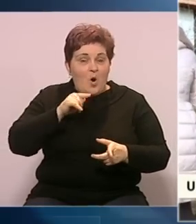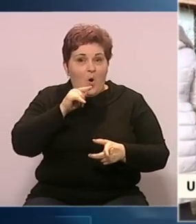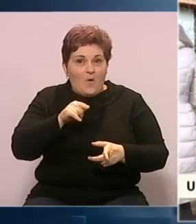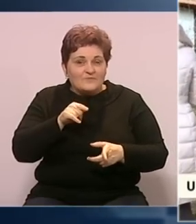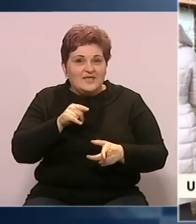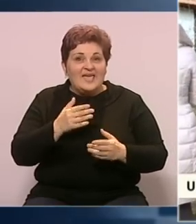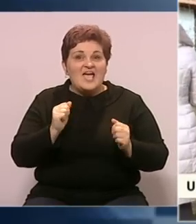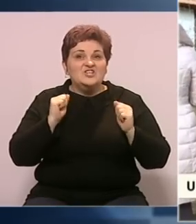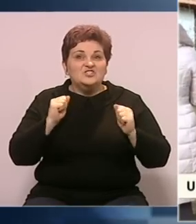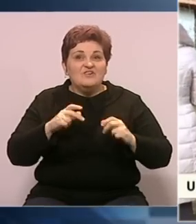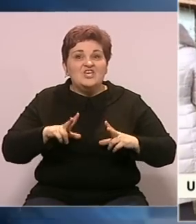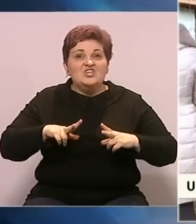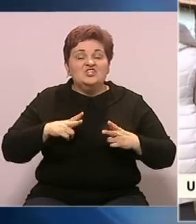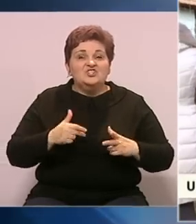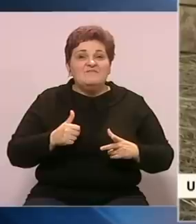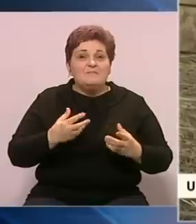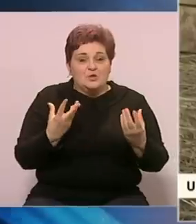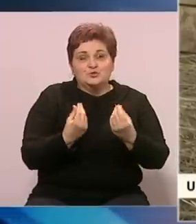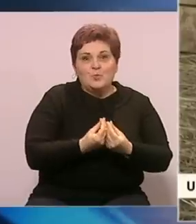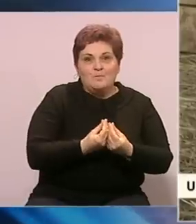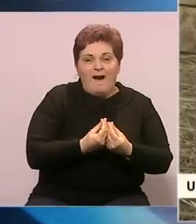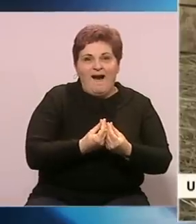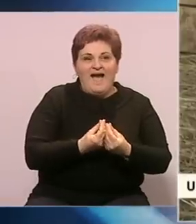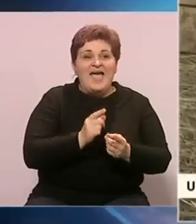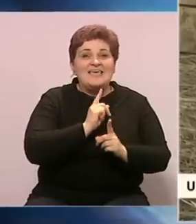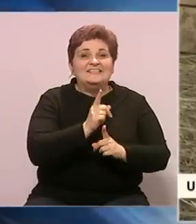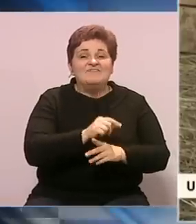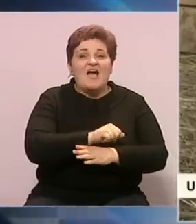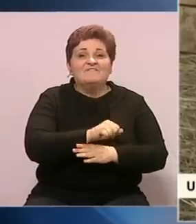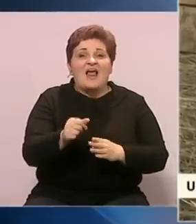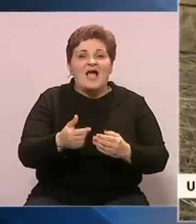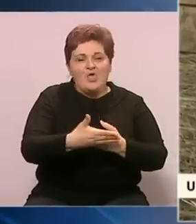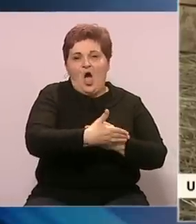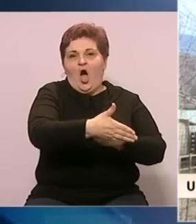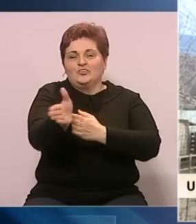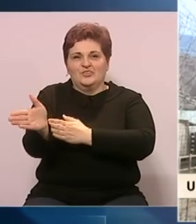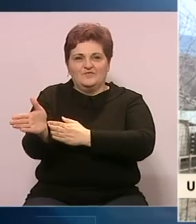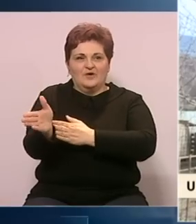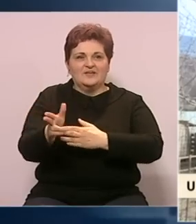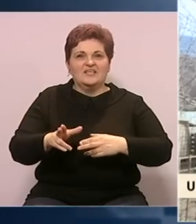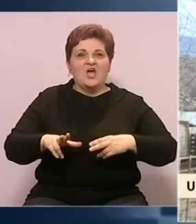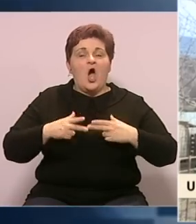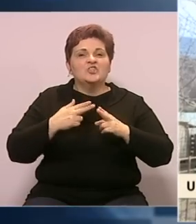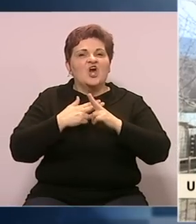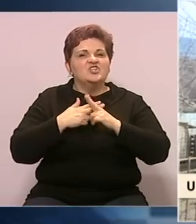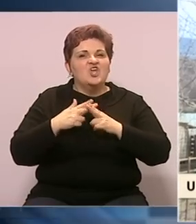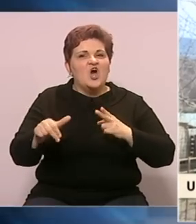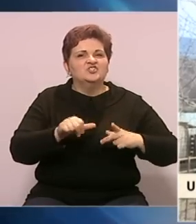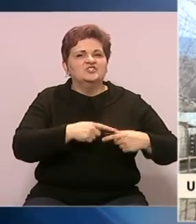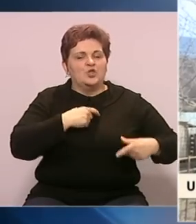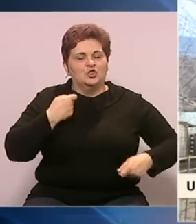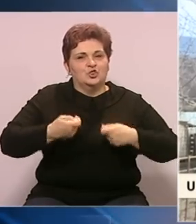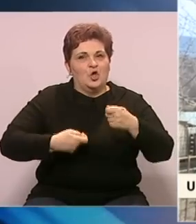jeste da životinje žive jedna sa drugom. Iza svakoga vrata su ovdje širom otvorena. Živimo čisto od donacija,